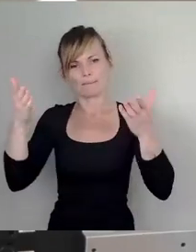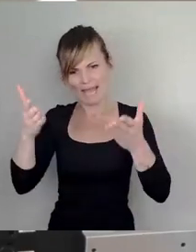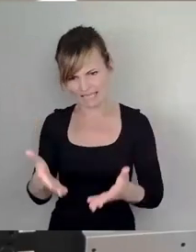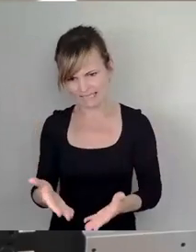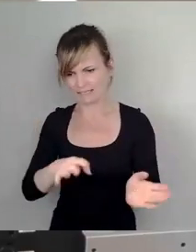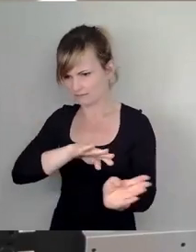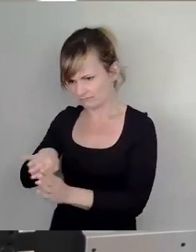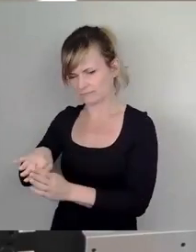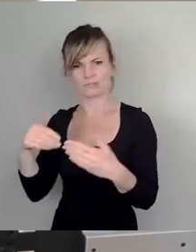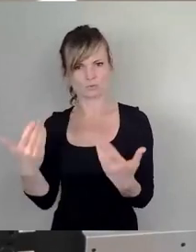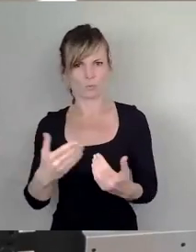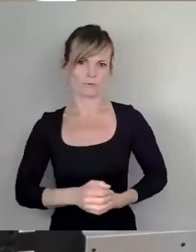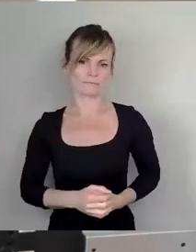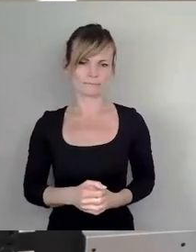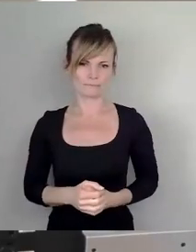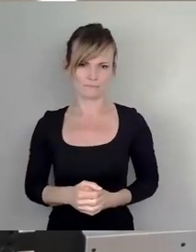Art und Weise.